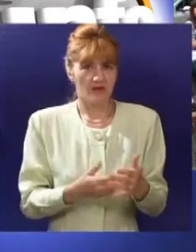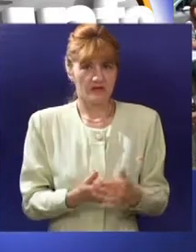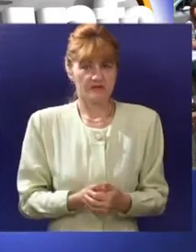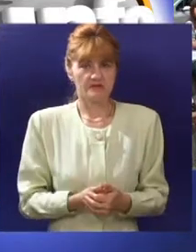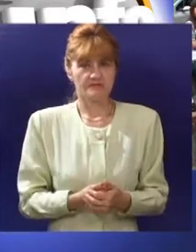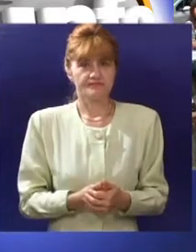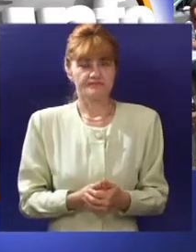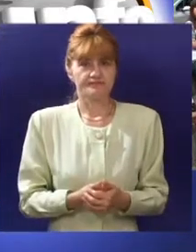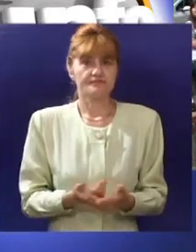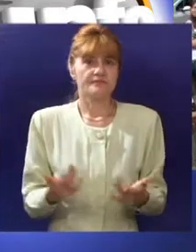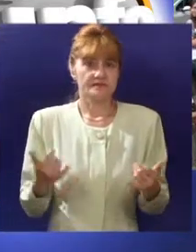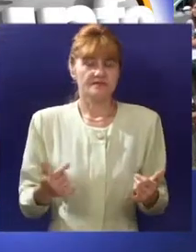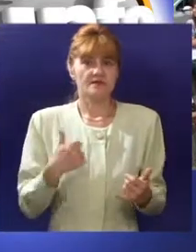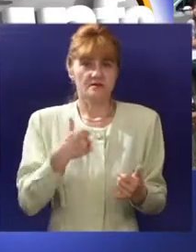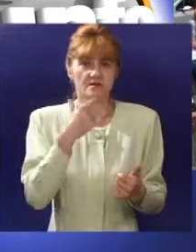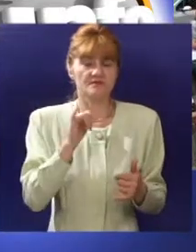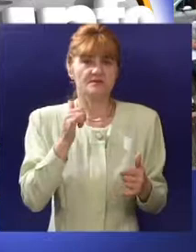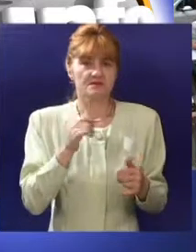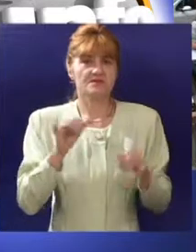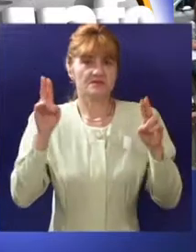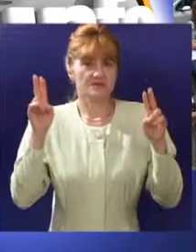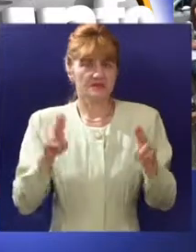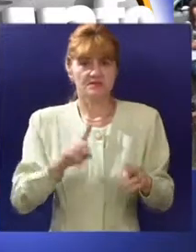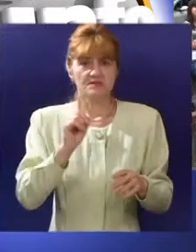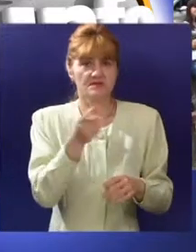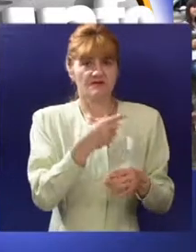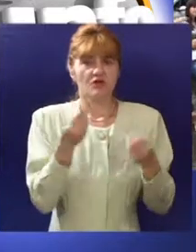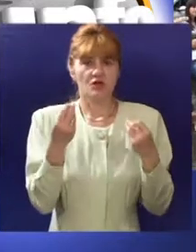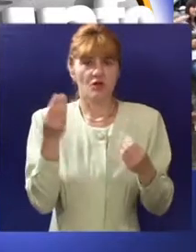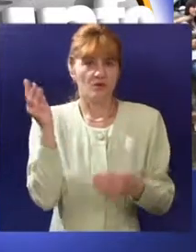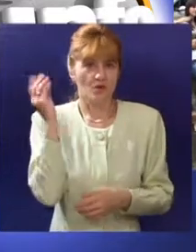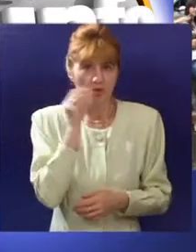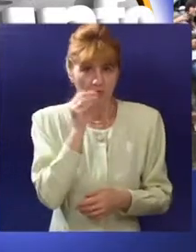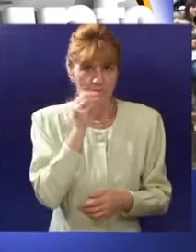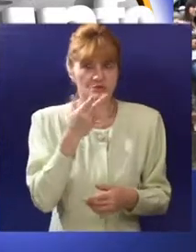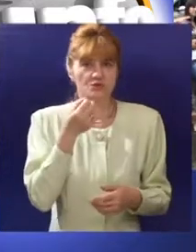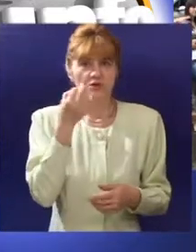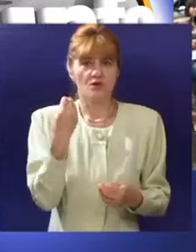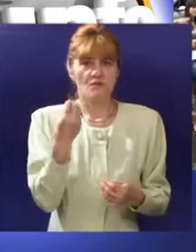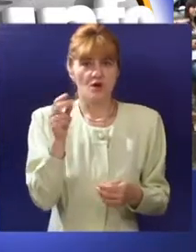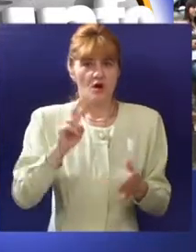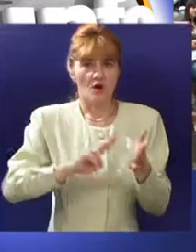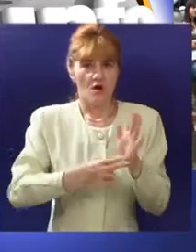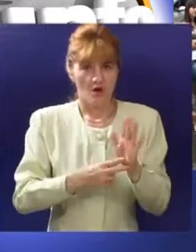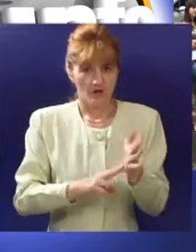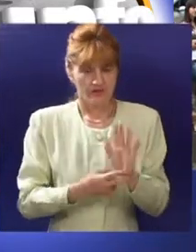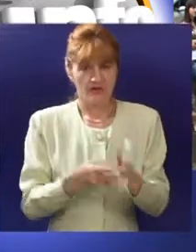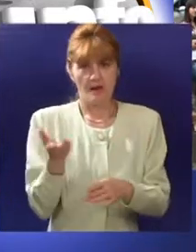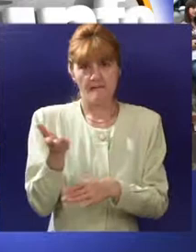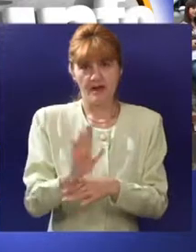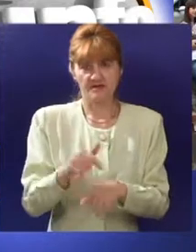tako nešto da plaćamo. Da ne govorimo o tome da smo stvarno svi jako dobri studenti, da smo dobri predstavnici našeg